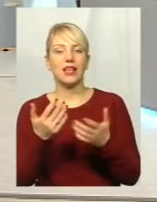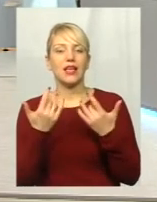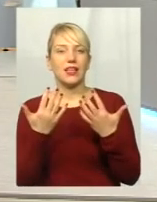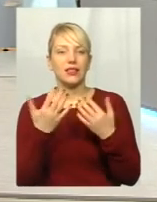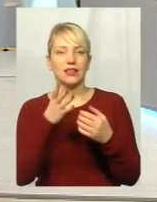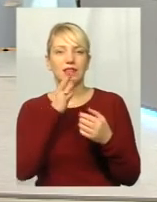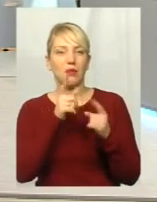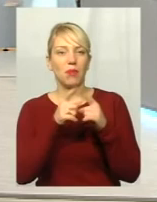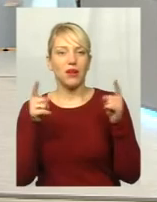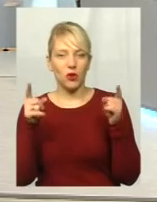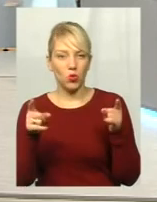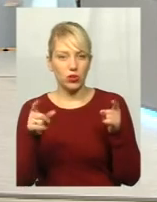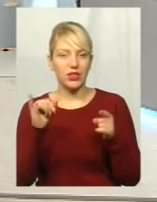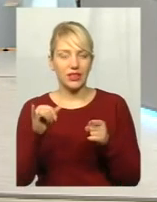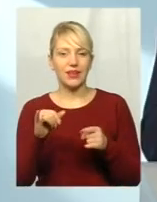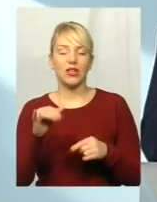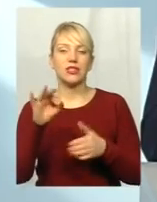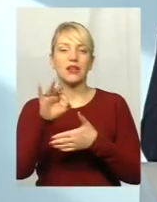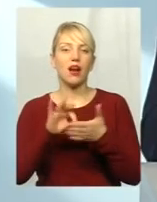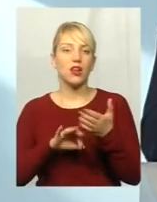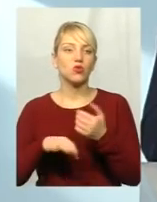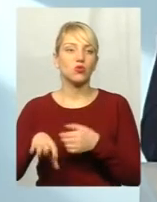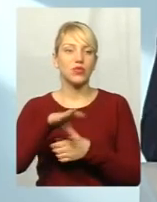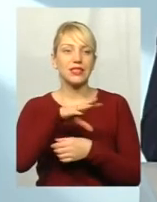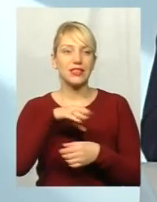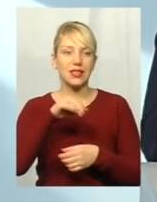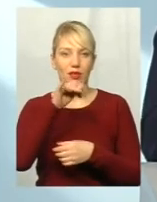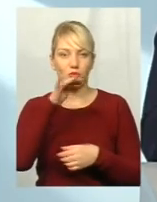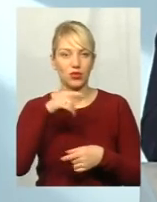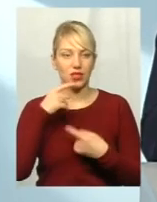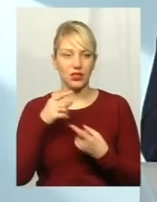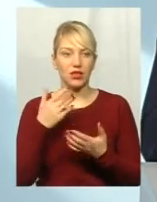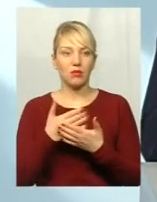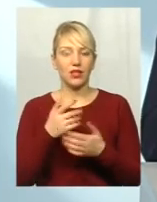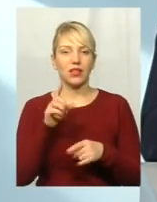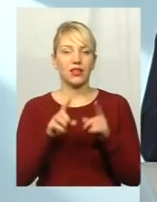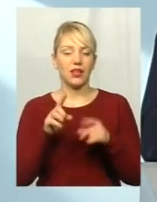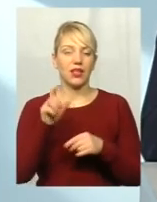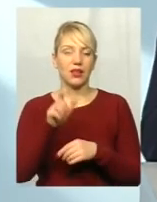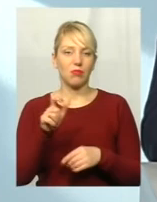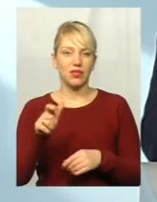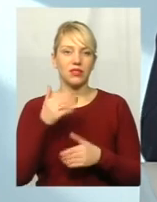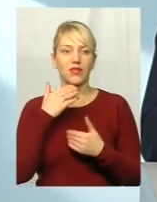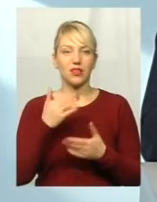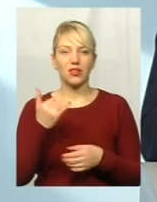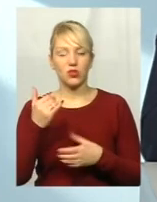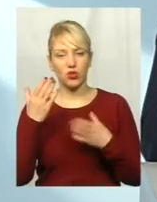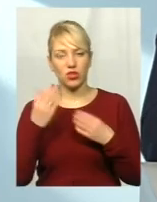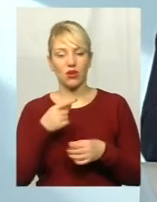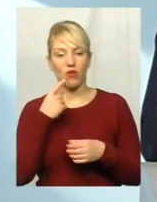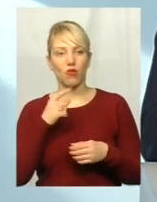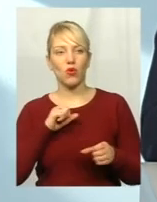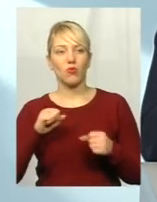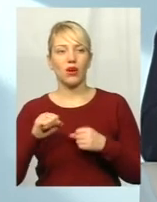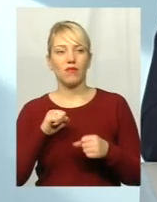одразу всі не можуть сказати, як деякі мешканці звертаються на сьогоднішній день в управлінні і кажуть, ми не